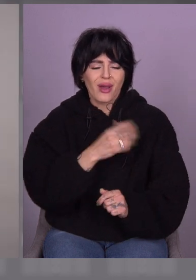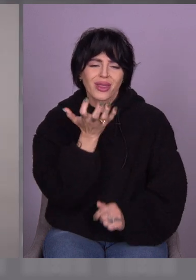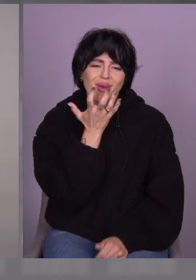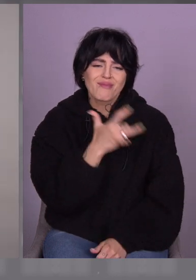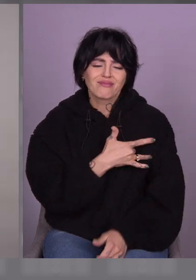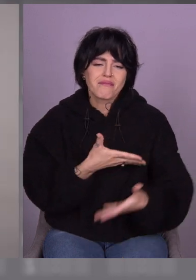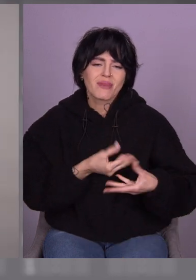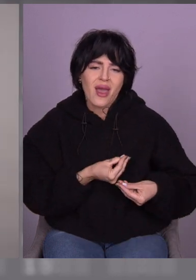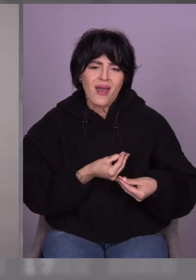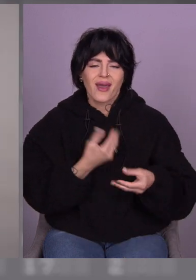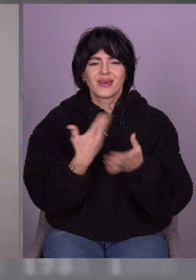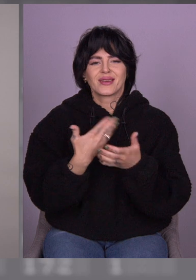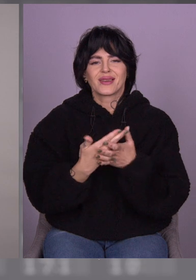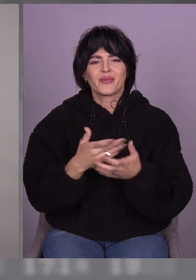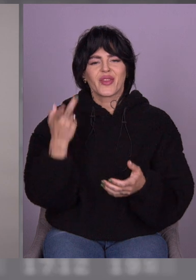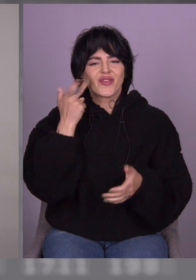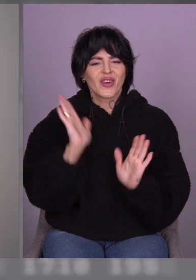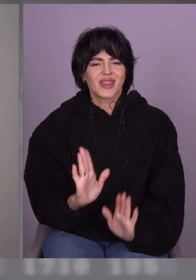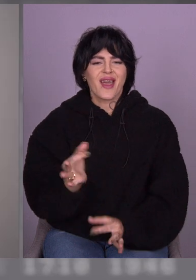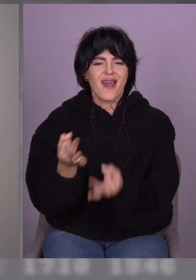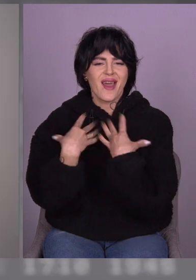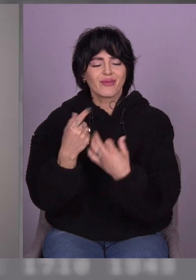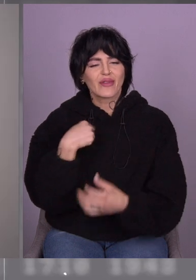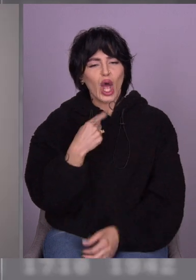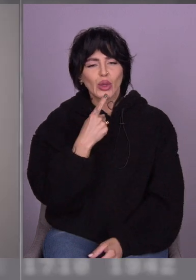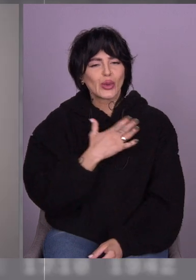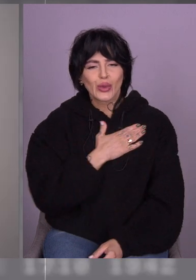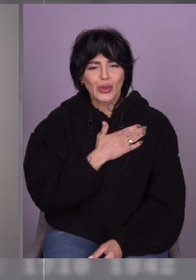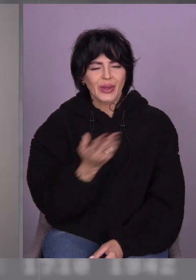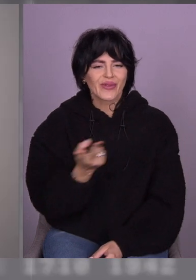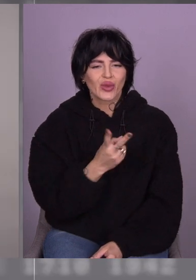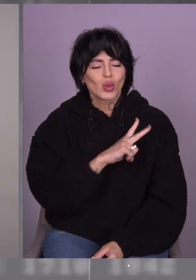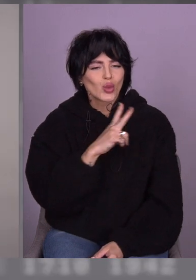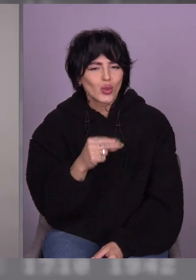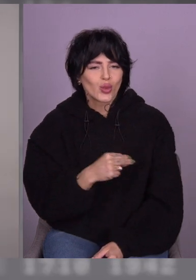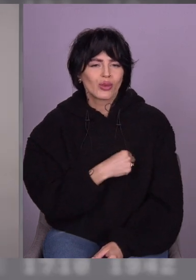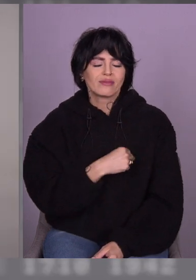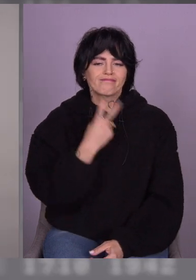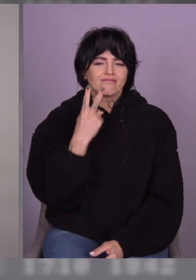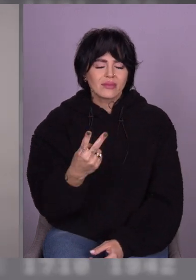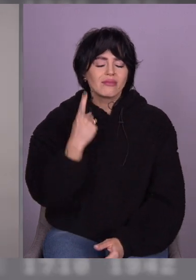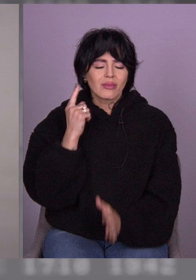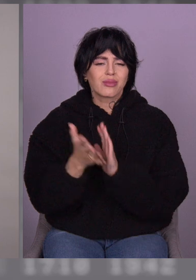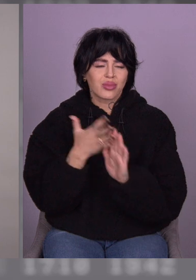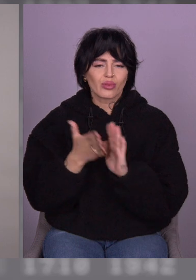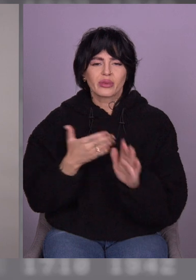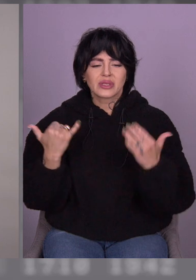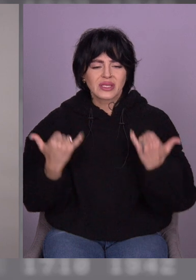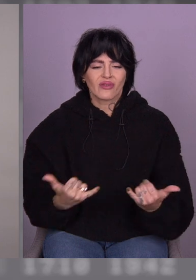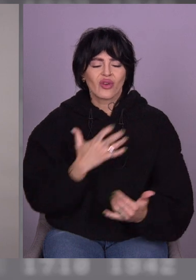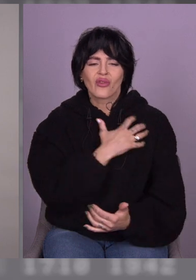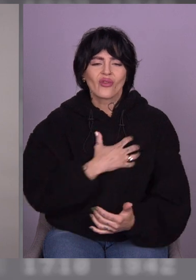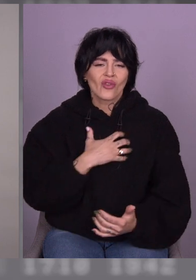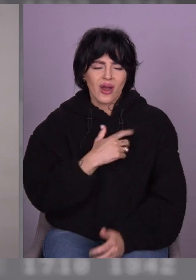нам, сестрою, я вас люблю. Він зрозумів, що, мабуть, треба сьогодні говорити, бо